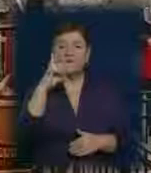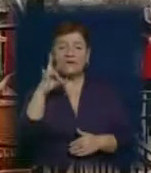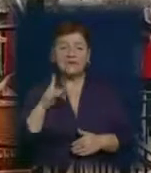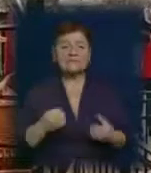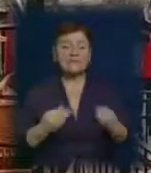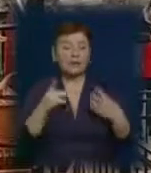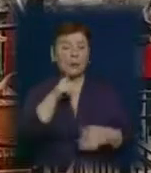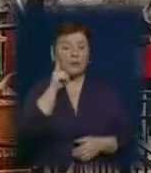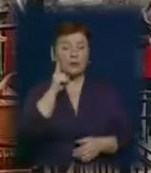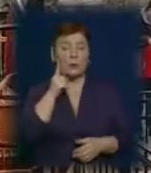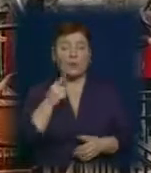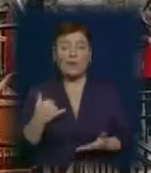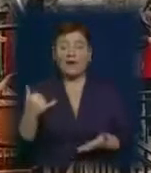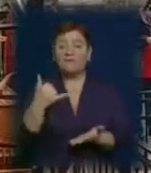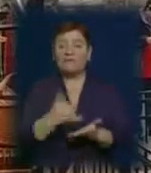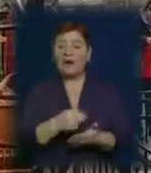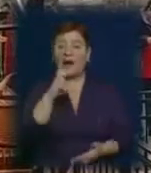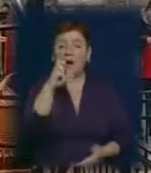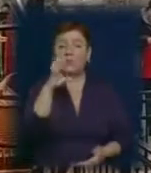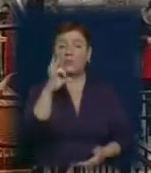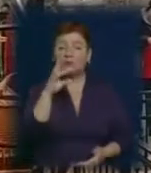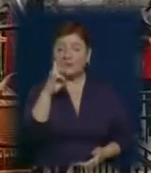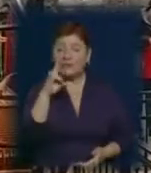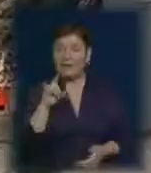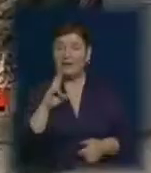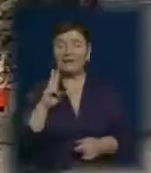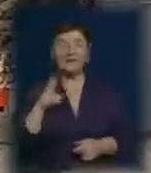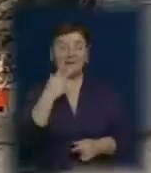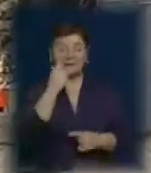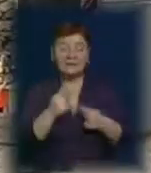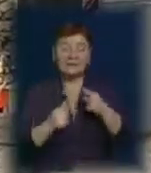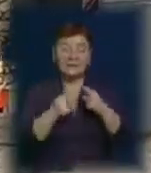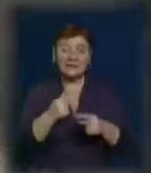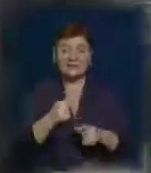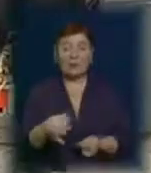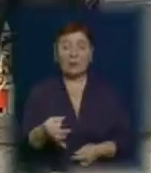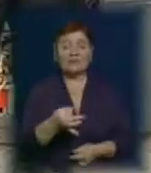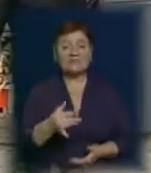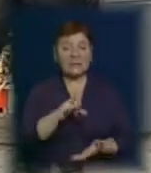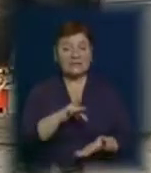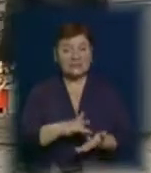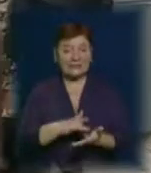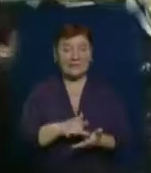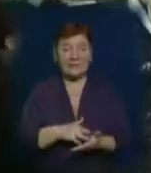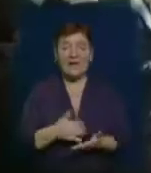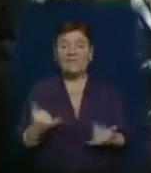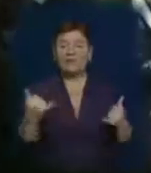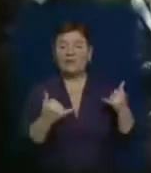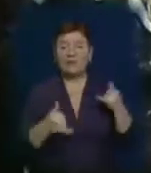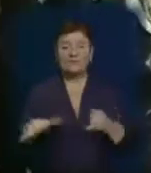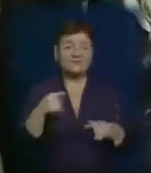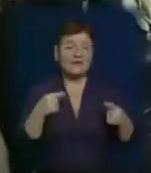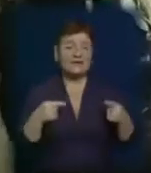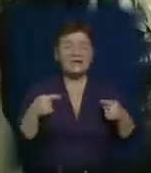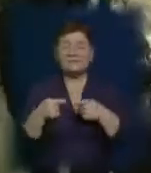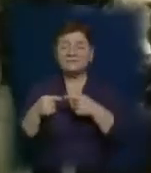свято молодого вина – закарпатське божоле, яке вже стало традиційним для обласного центру. У святі візьмуть участь винороби з усіх куточків